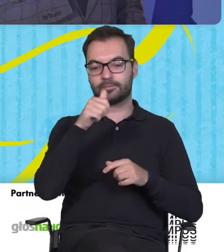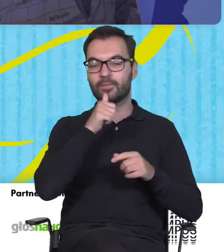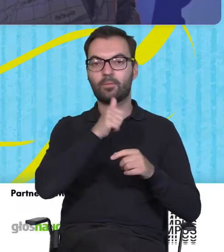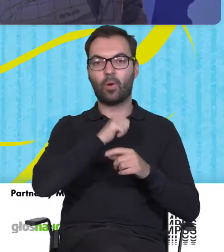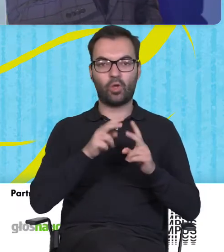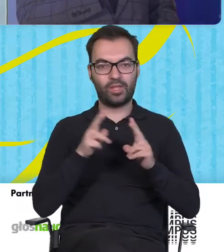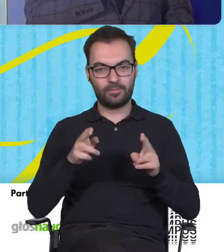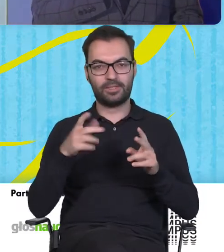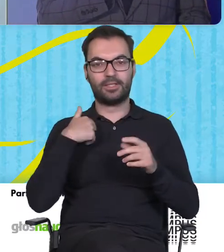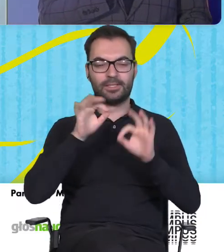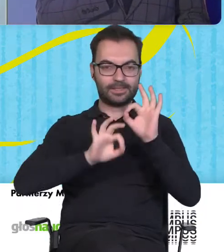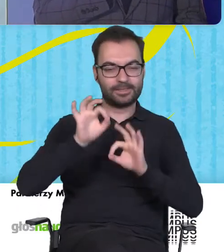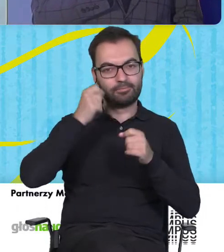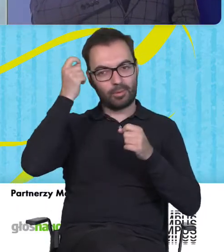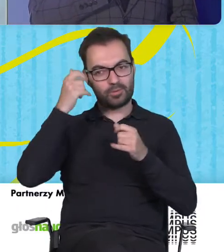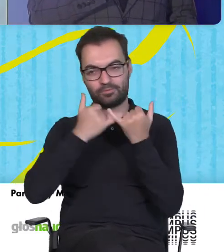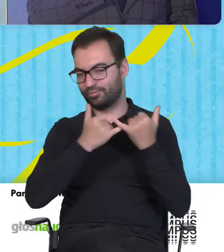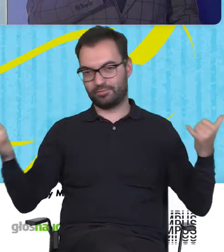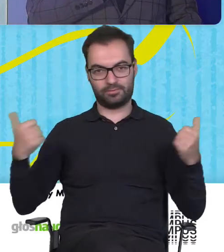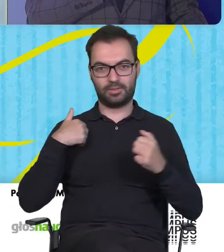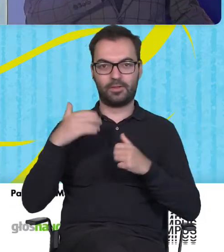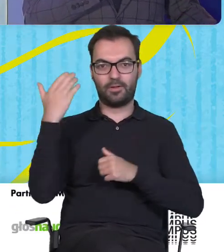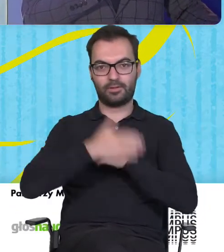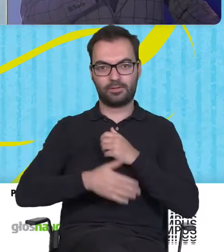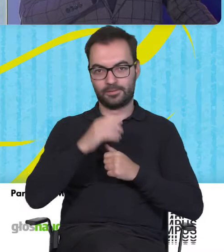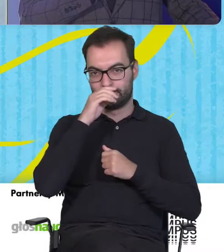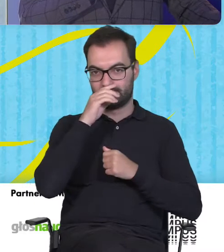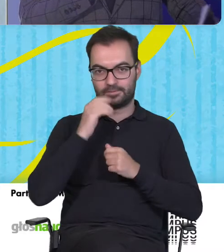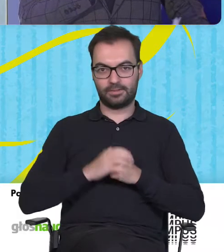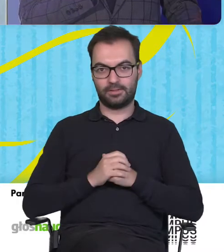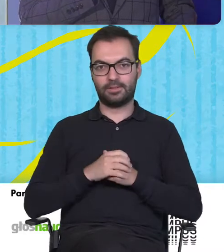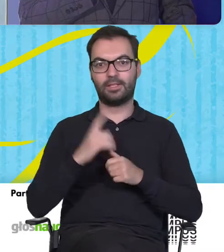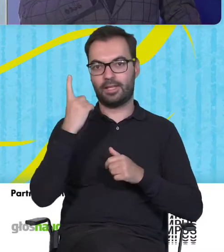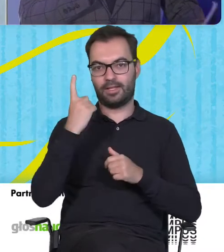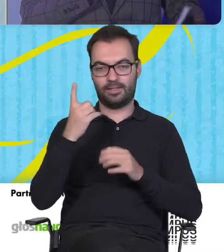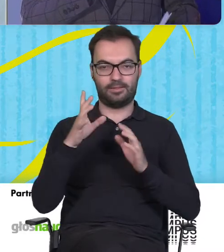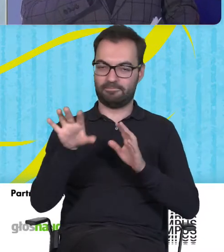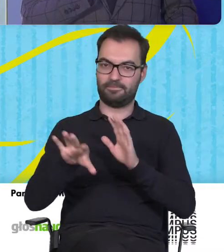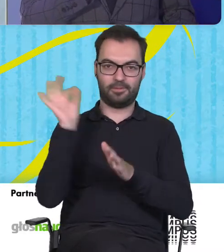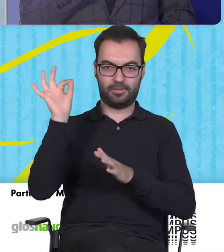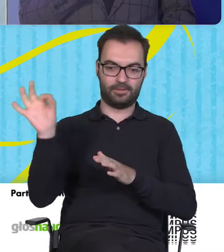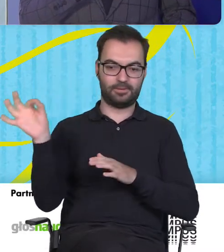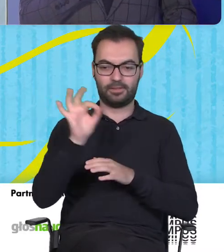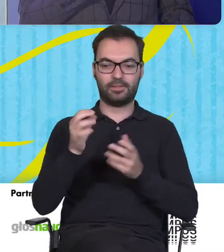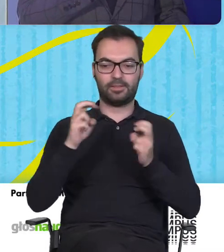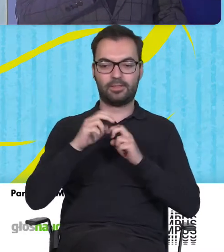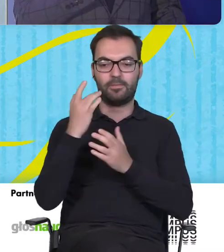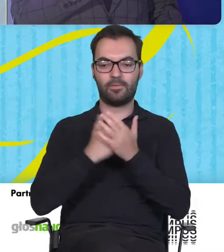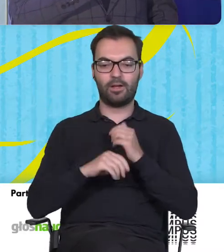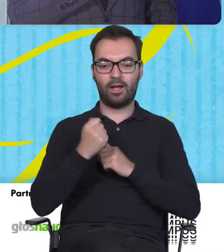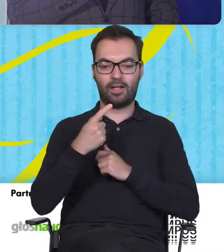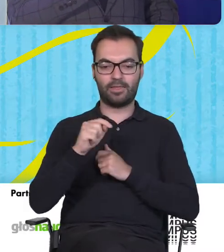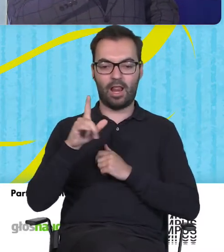wizji na nasz prototyp. Finalnie jedną wersję jakąś stworzyliśmy w programie Adalo,